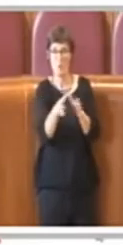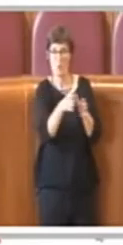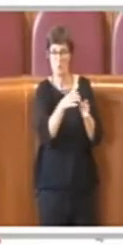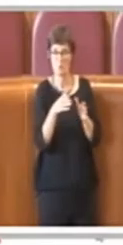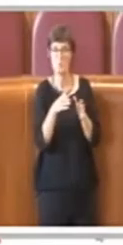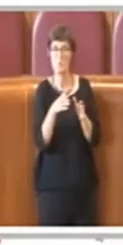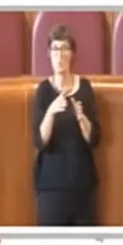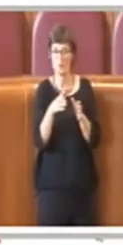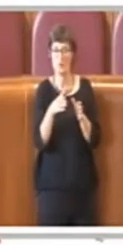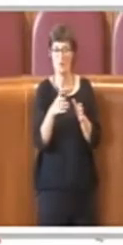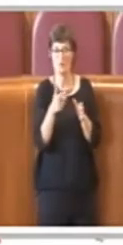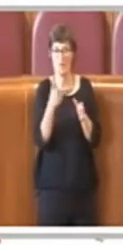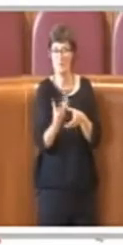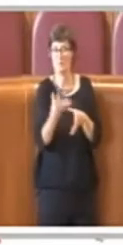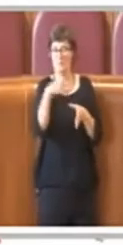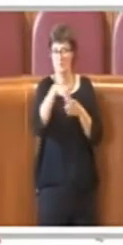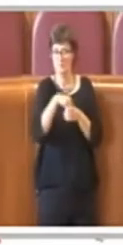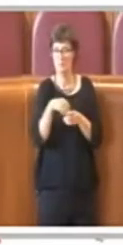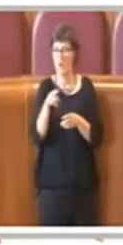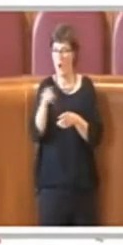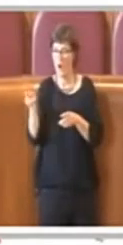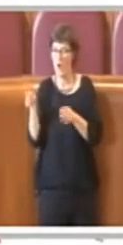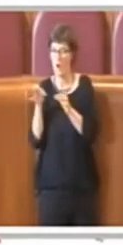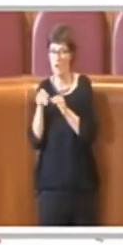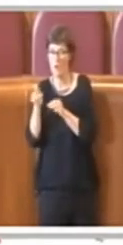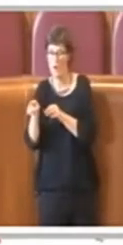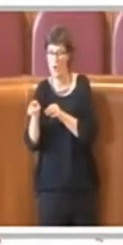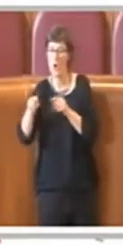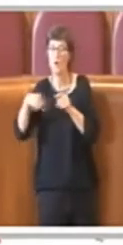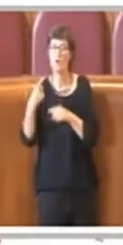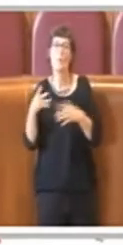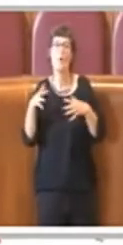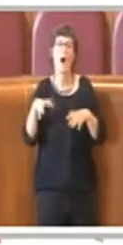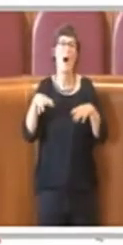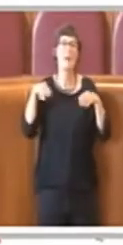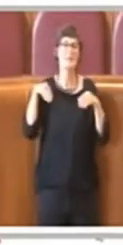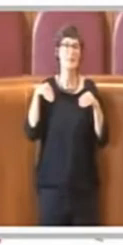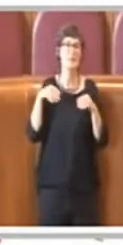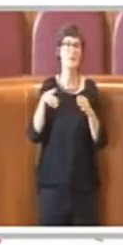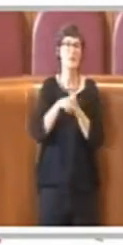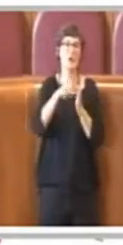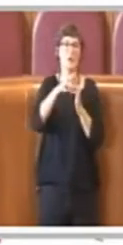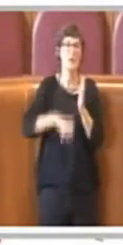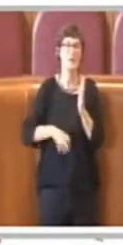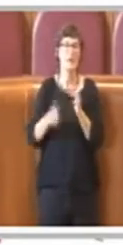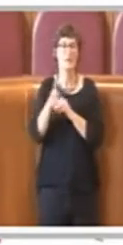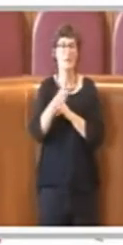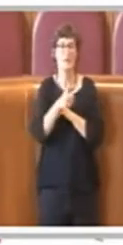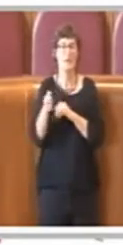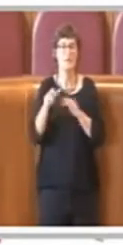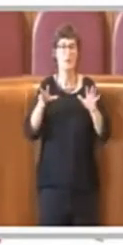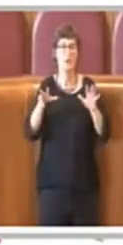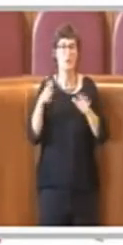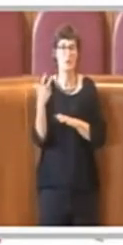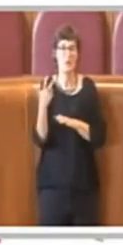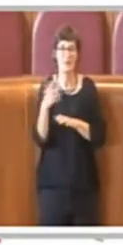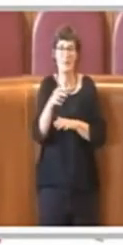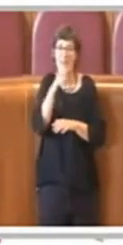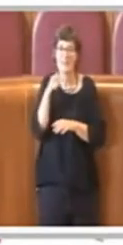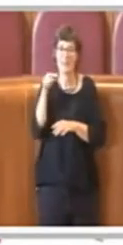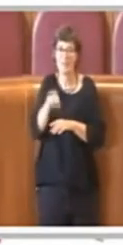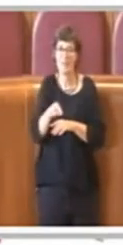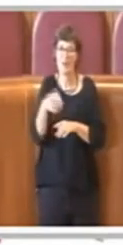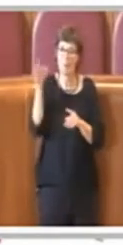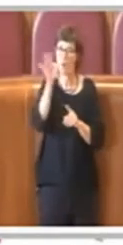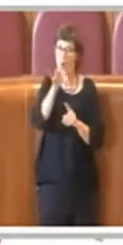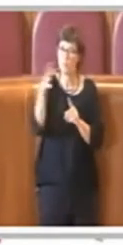astenersi sulla proposta 183, che andava proprio in tal senso. Si è tentato evidentemente di sminuire la forza politica, ma